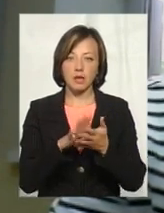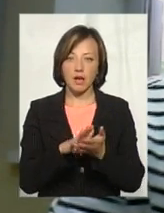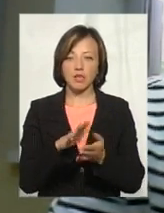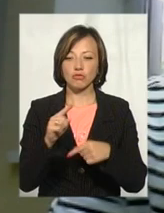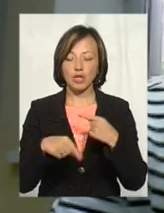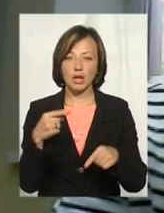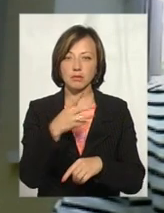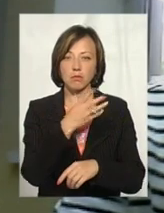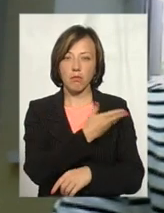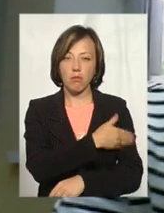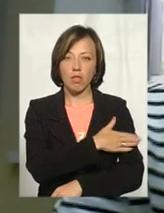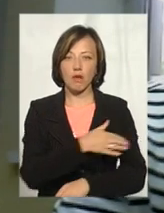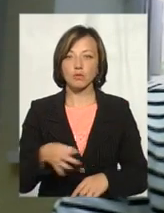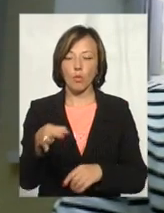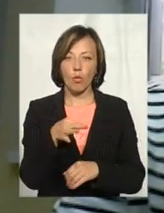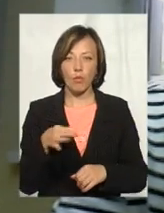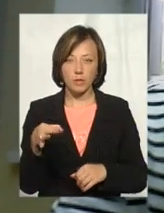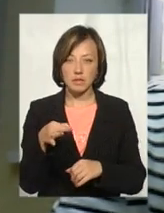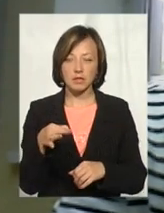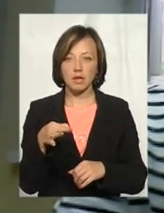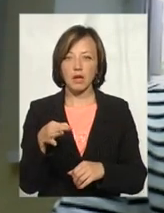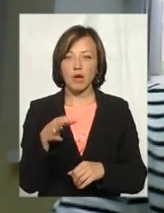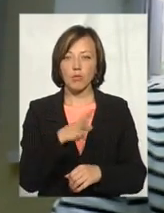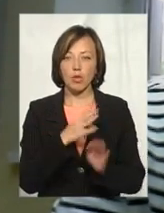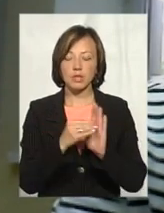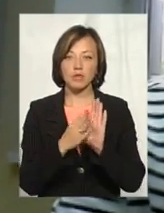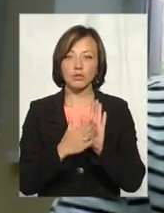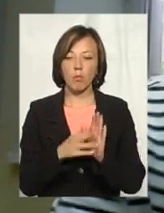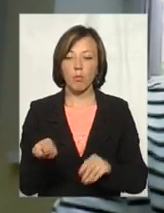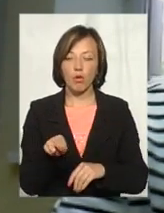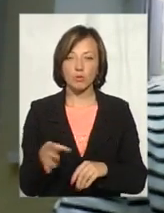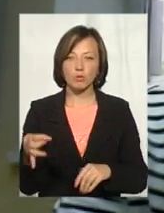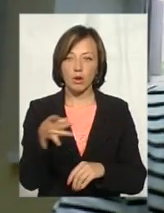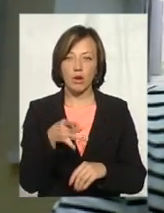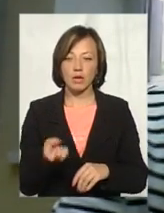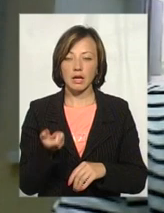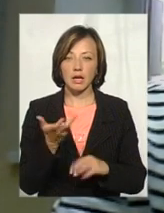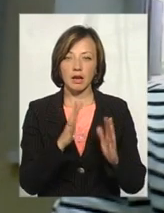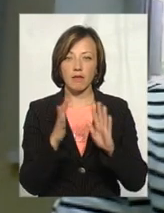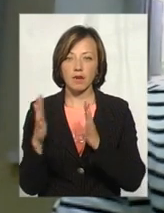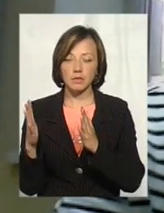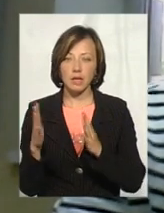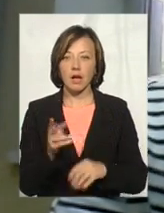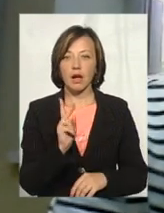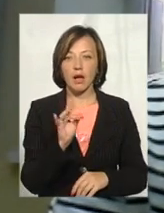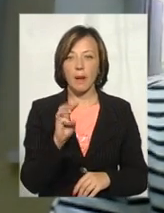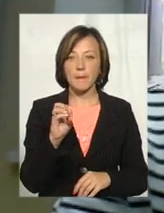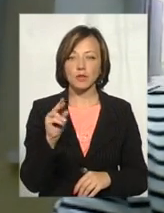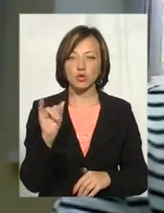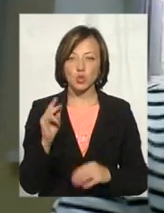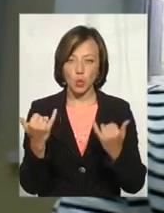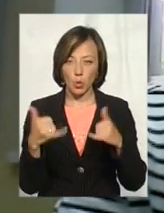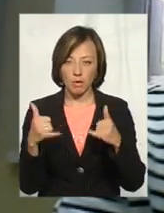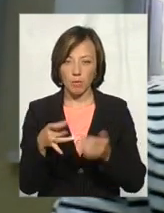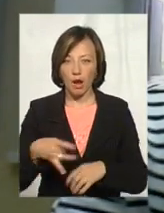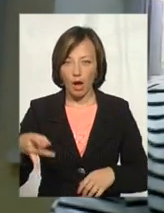через Полтавську область, коли вже, коли зареєстровано було, наприклад, в Борольському районі, тільки випадки було в Виванчуському районі, в Гаричніх, Плавнях.